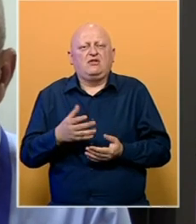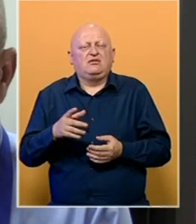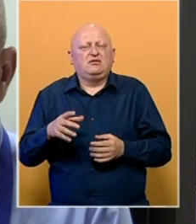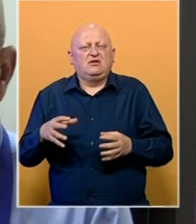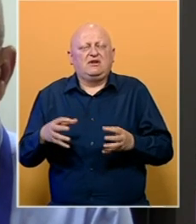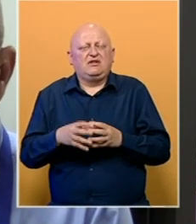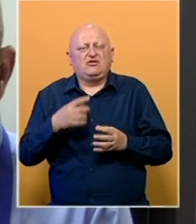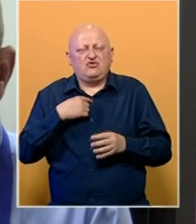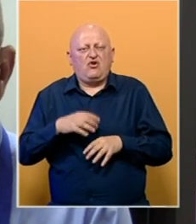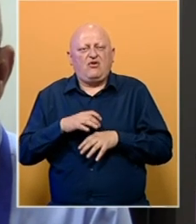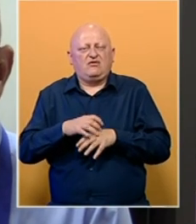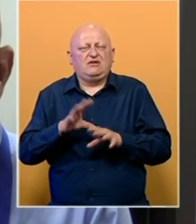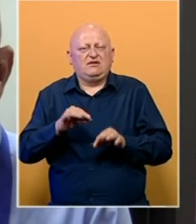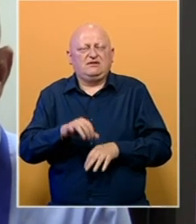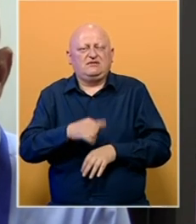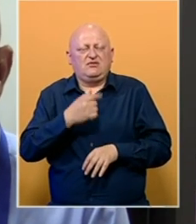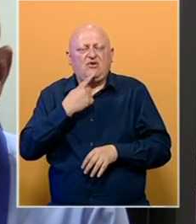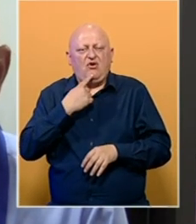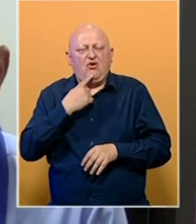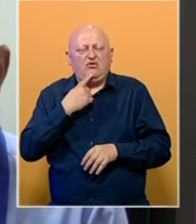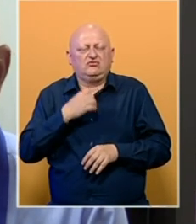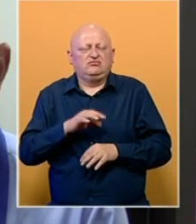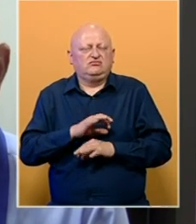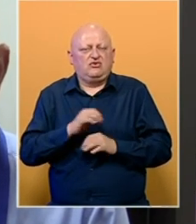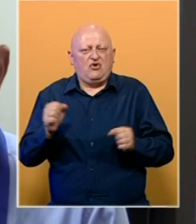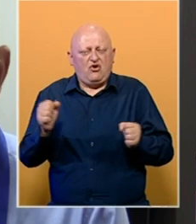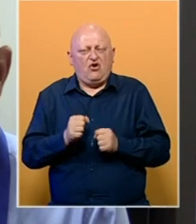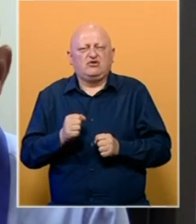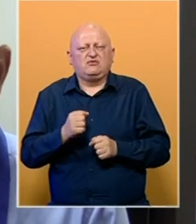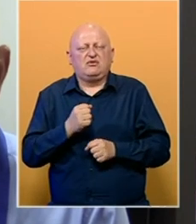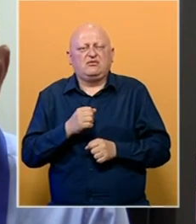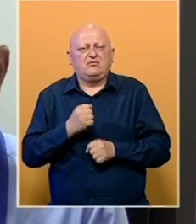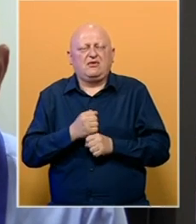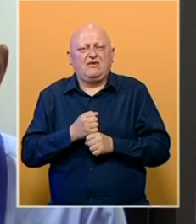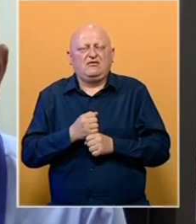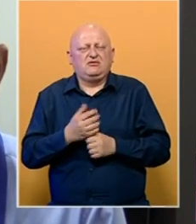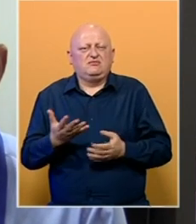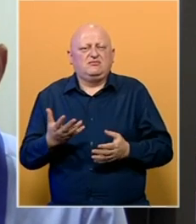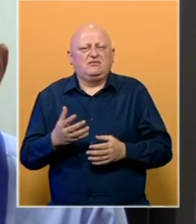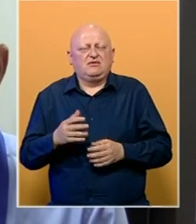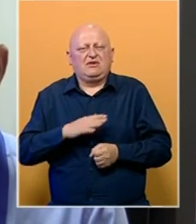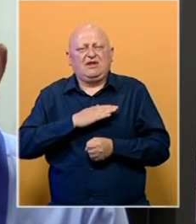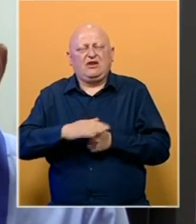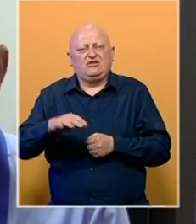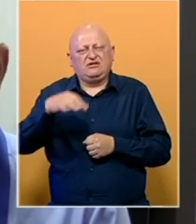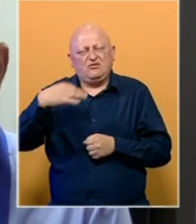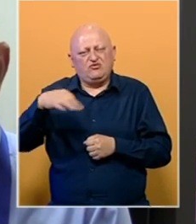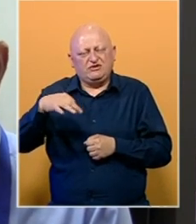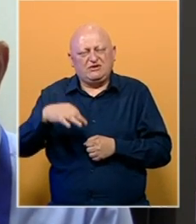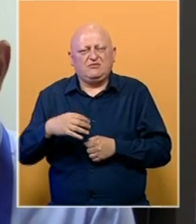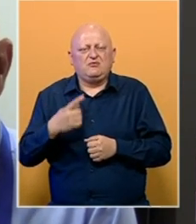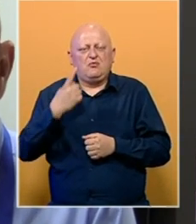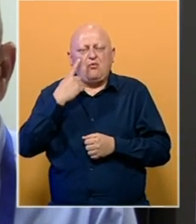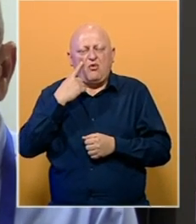redakciji koju ja vodim 20. godina i koja se vrlo, vrlo ozbiljno bavi fenomenom genocida u Srebrenici i